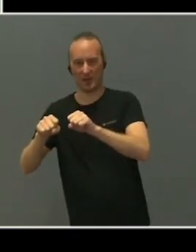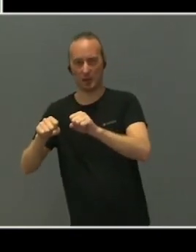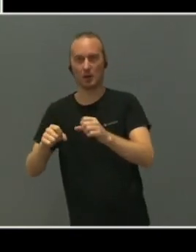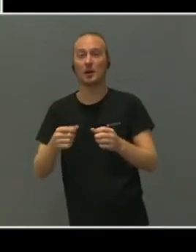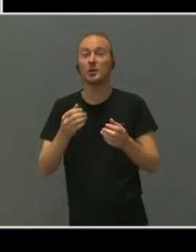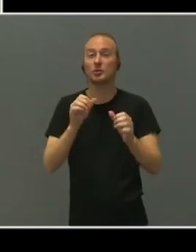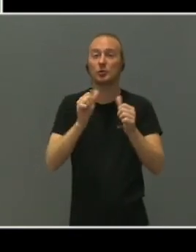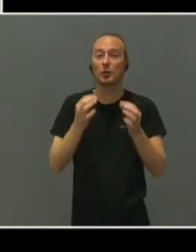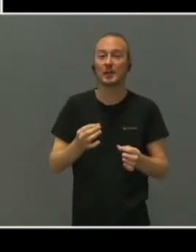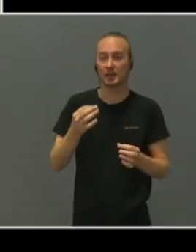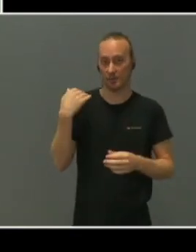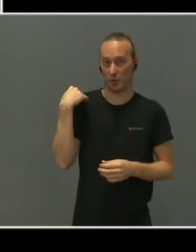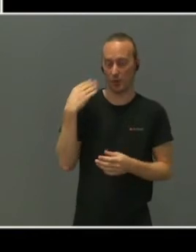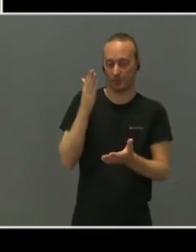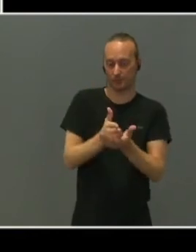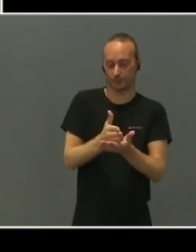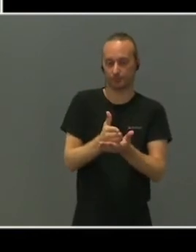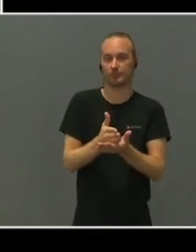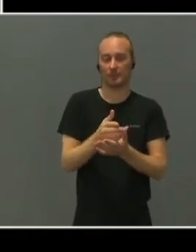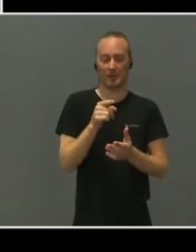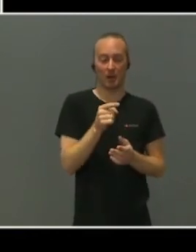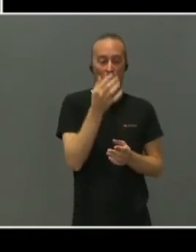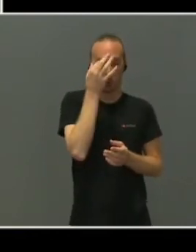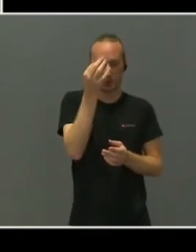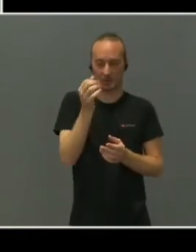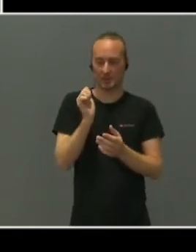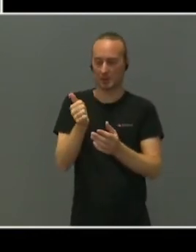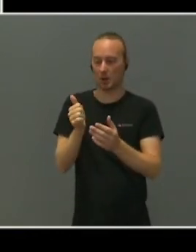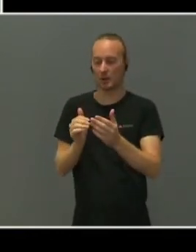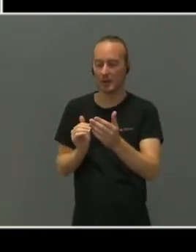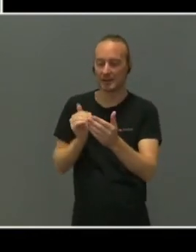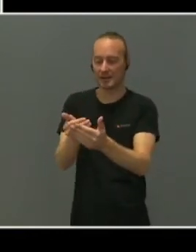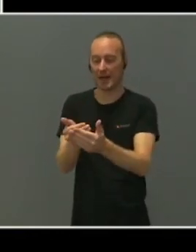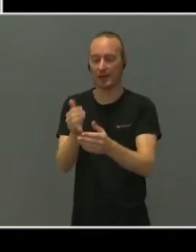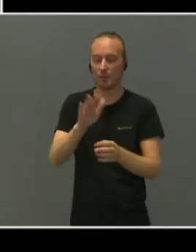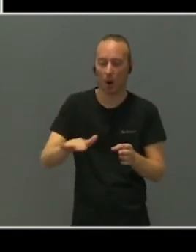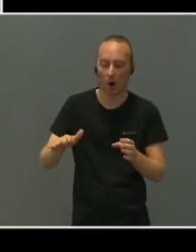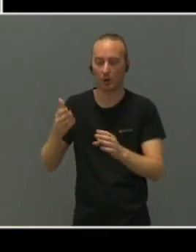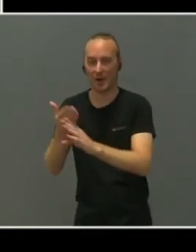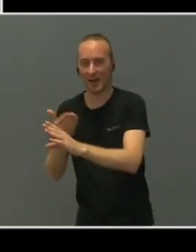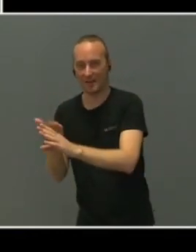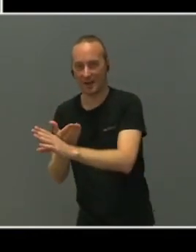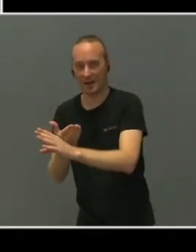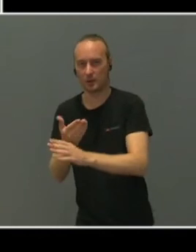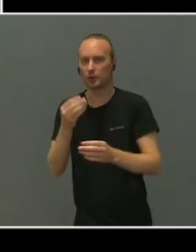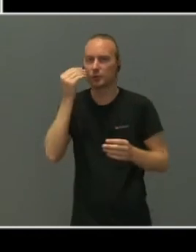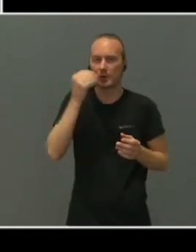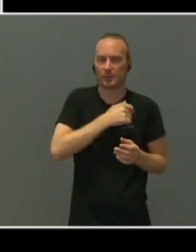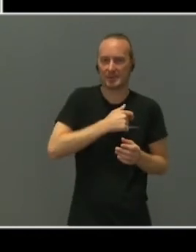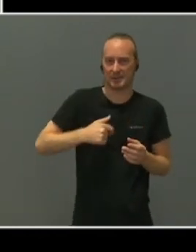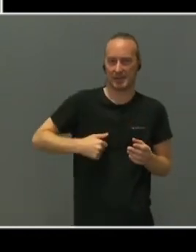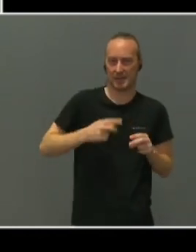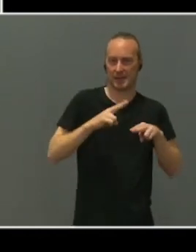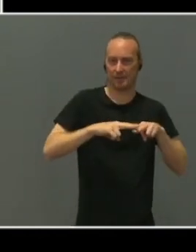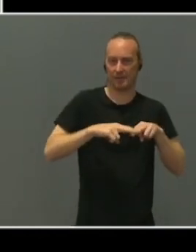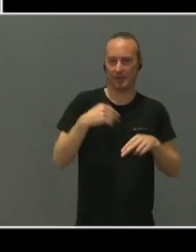Stortinget bestemt at mer av denne kompetansen skal nærme barna og elevene som også kunnskapsministeren var inne